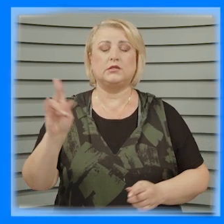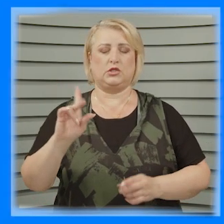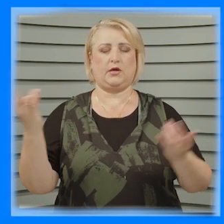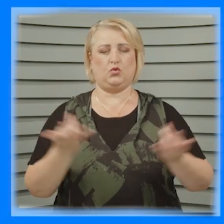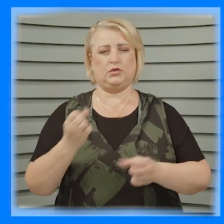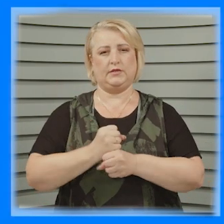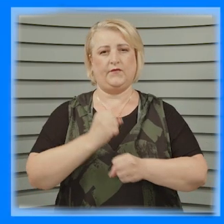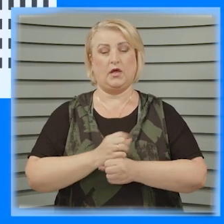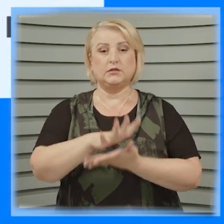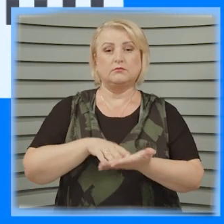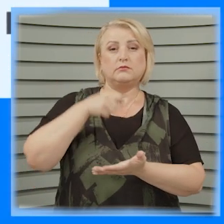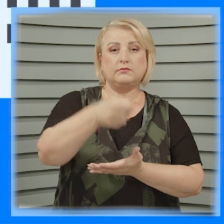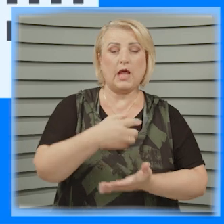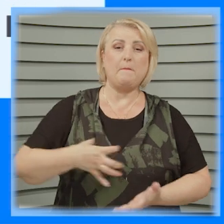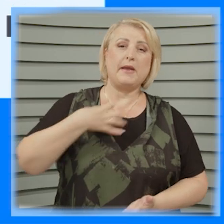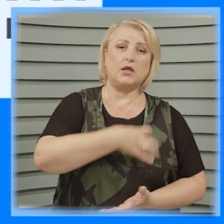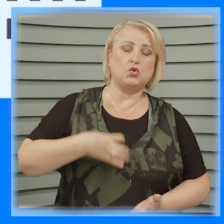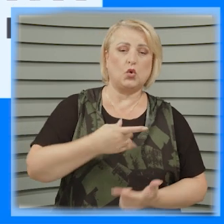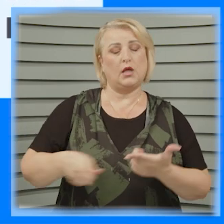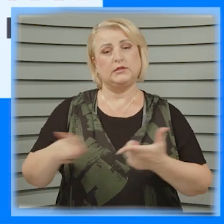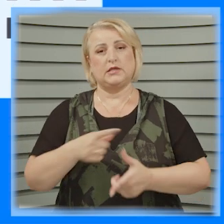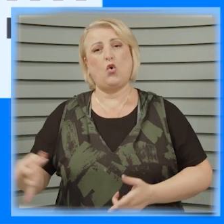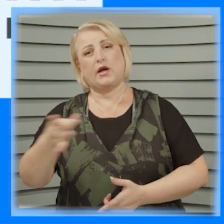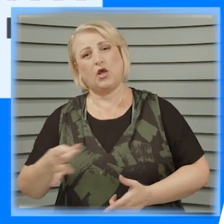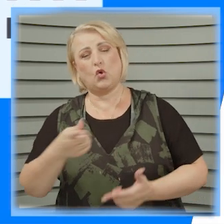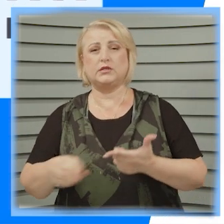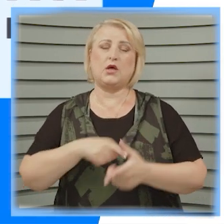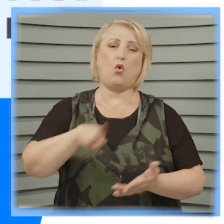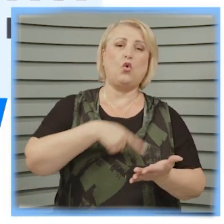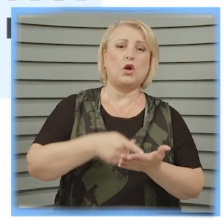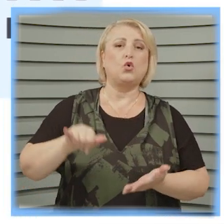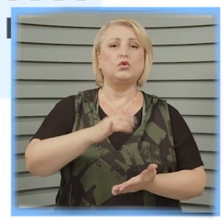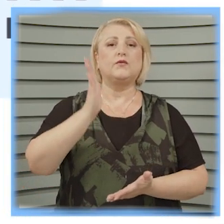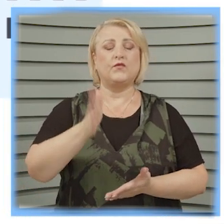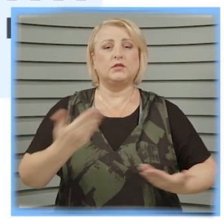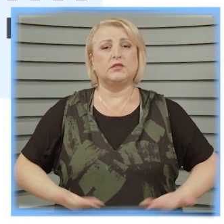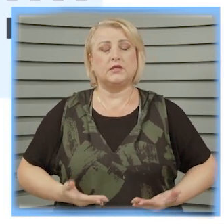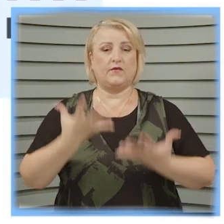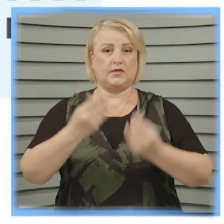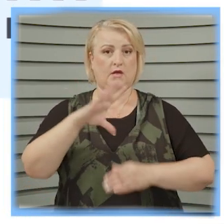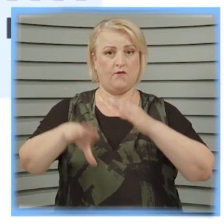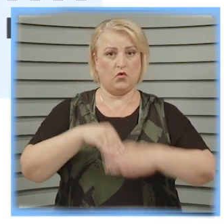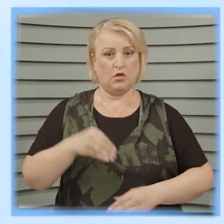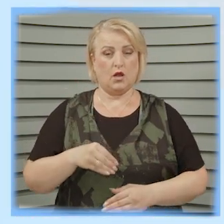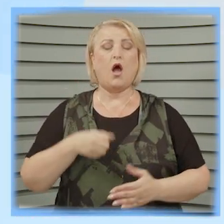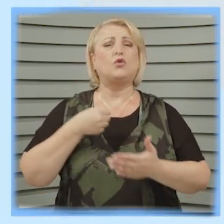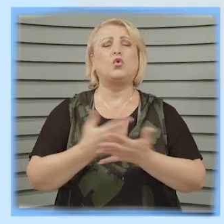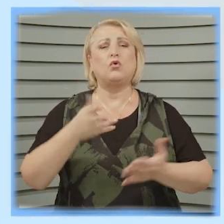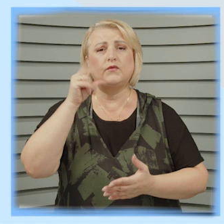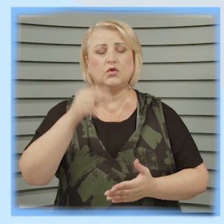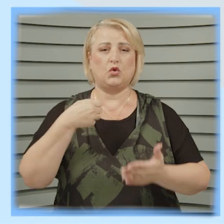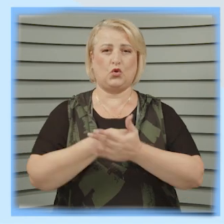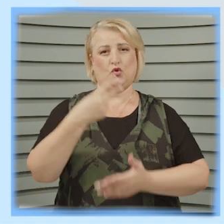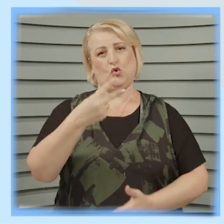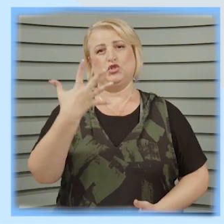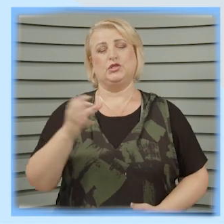ce trebuie să faci. Depune declarația de ședere la pretura de sector sau primăria din localitatea în care te vei afla în ziua votării. Până când poți